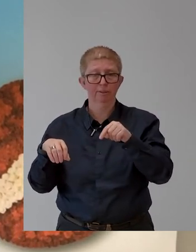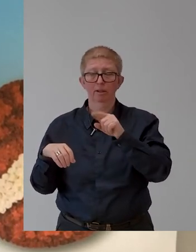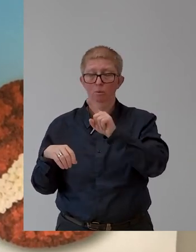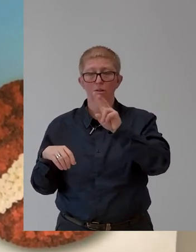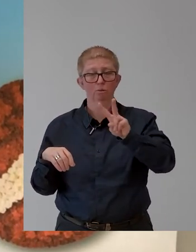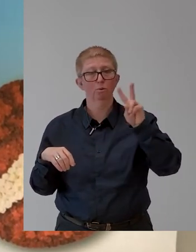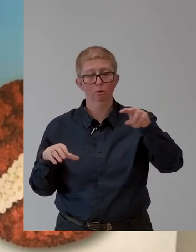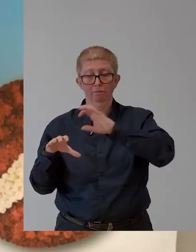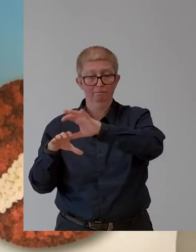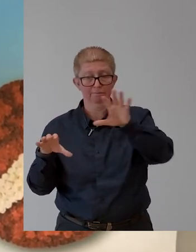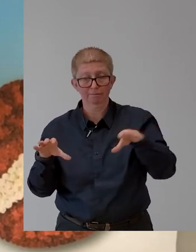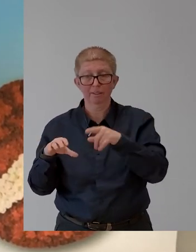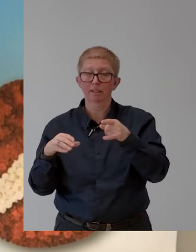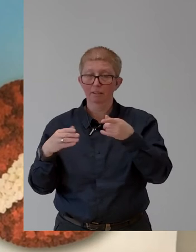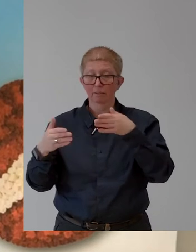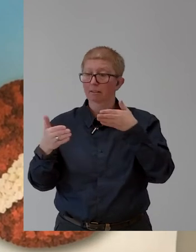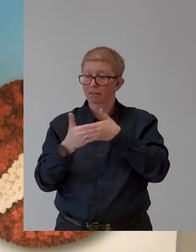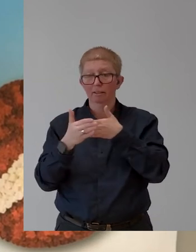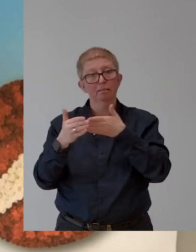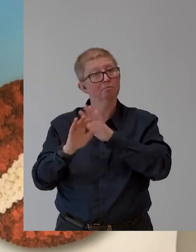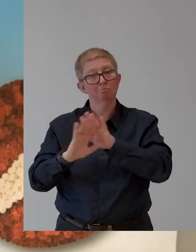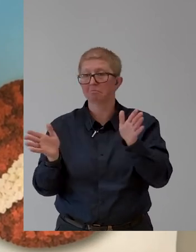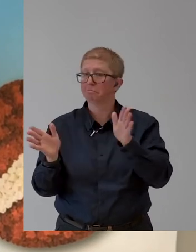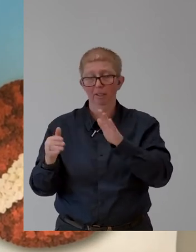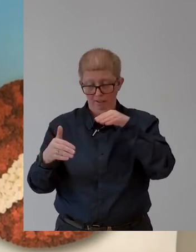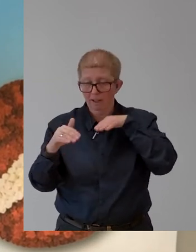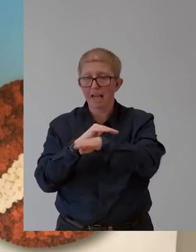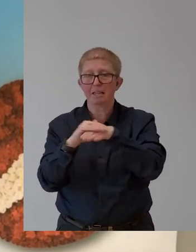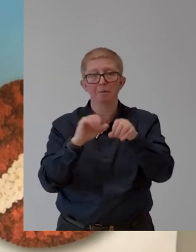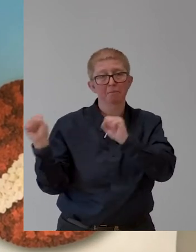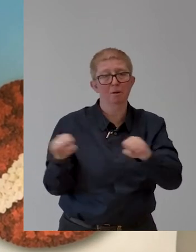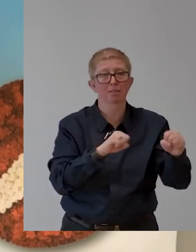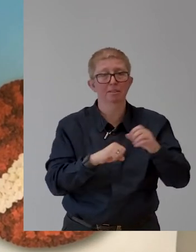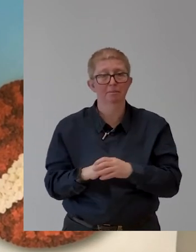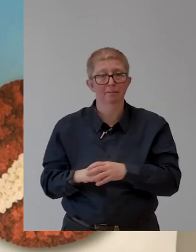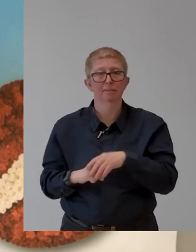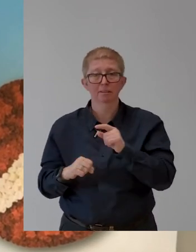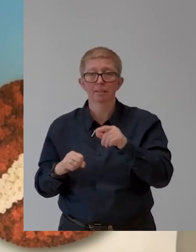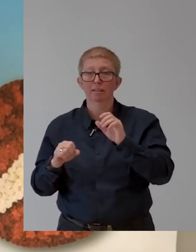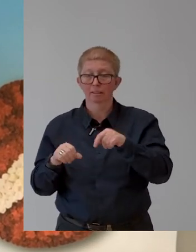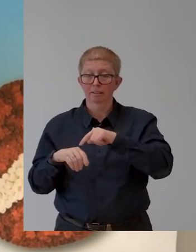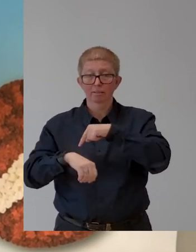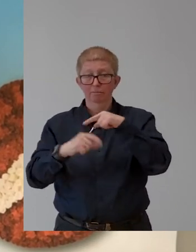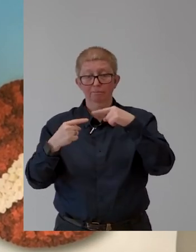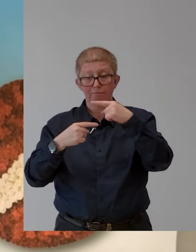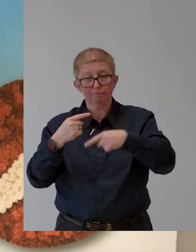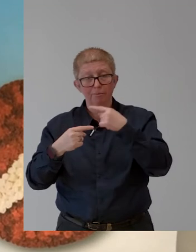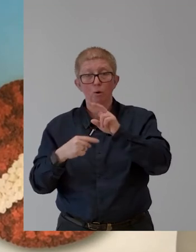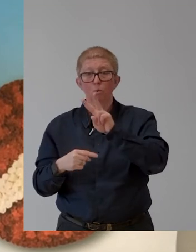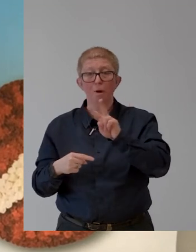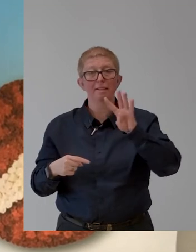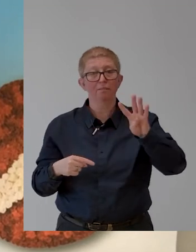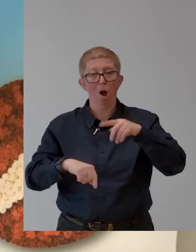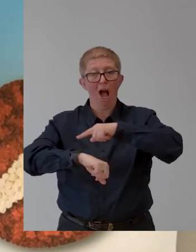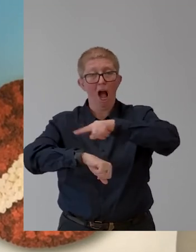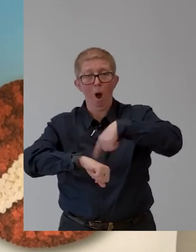branches 24 hours a day, 7 days a week. This means they can carry out all essential banking transactions around